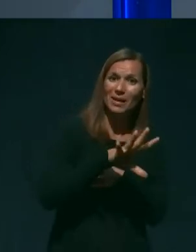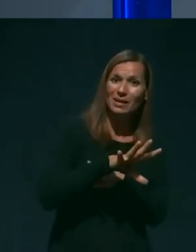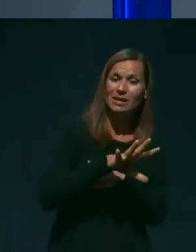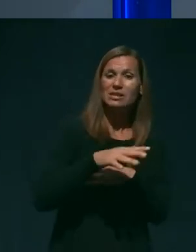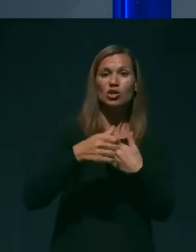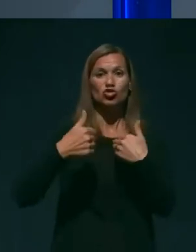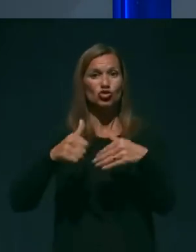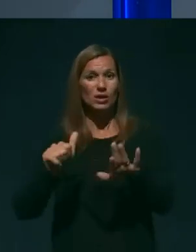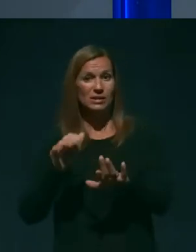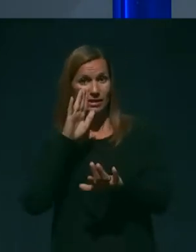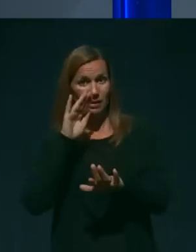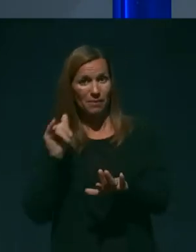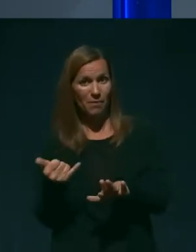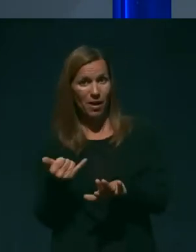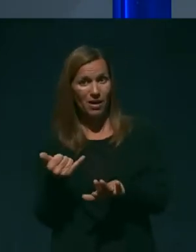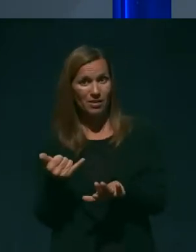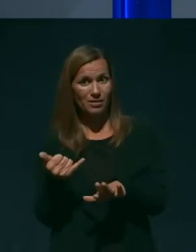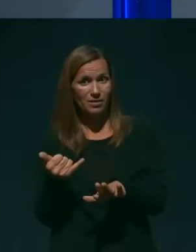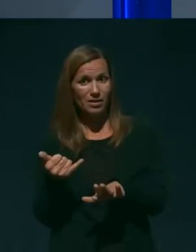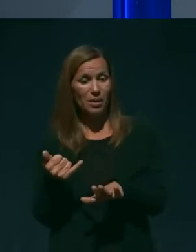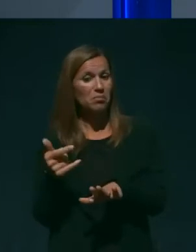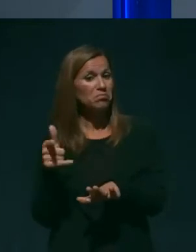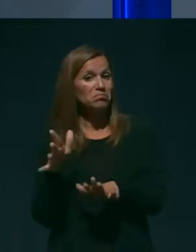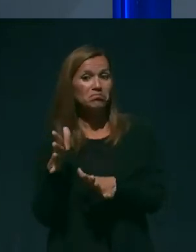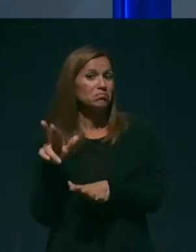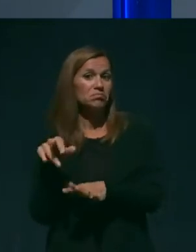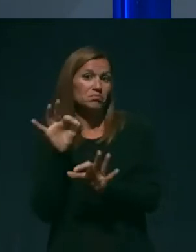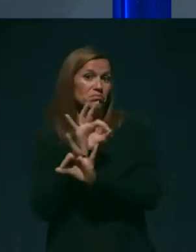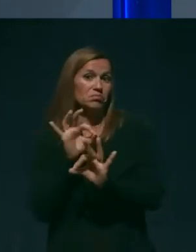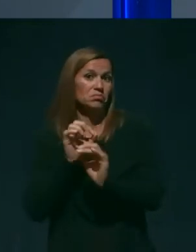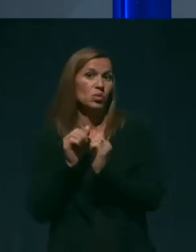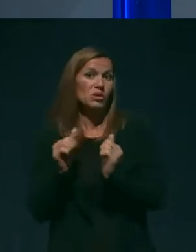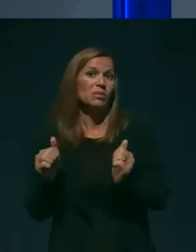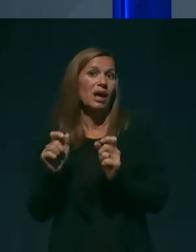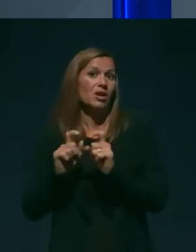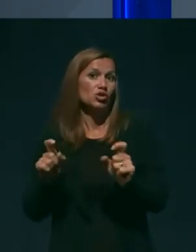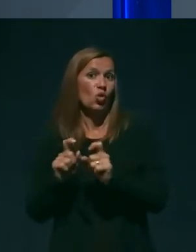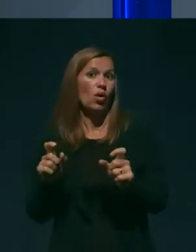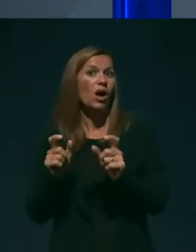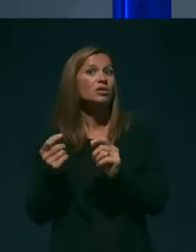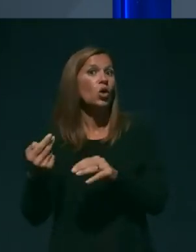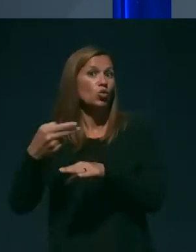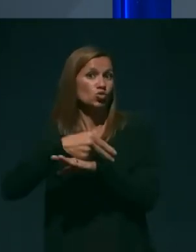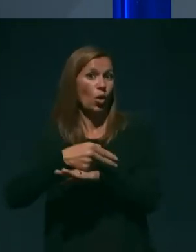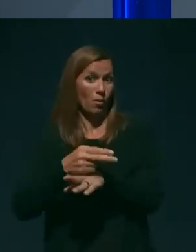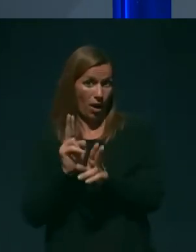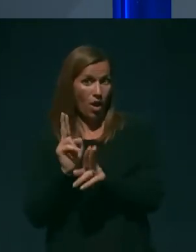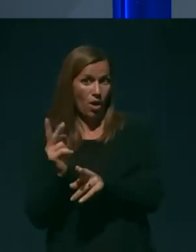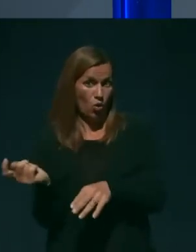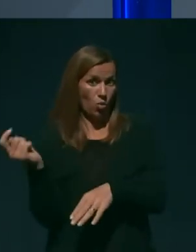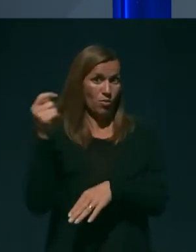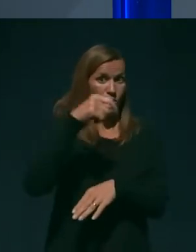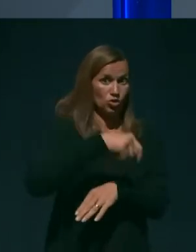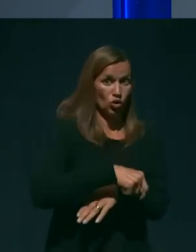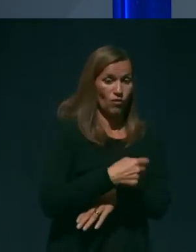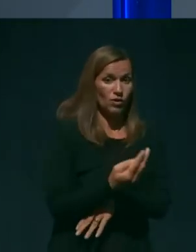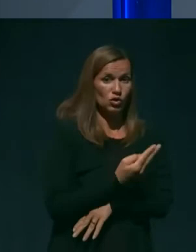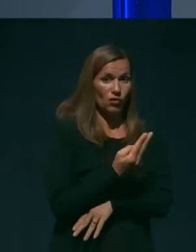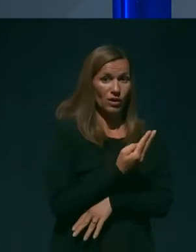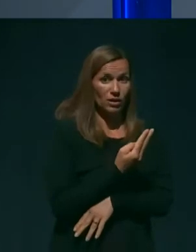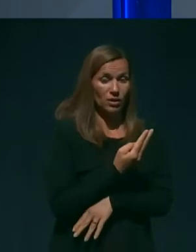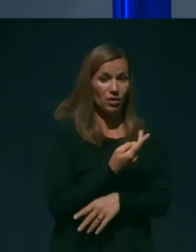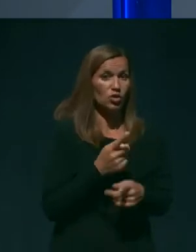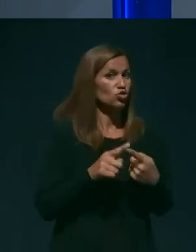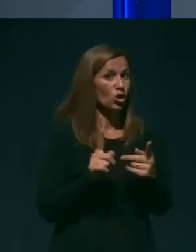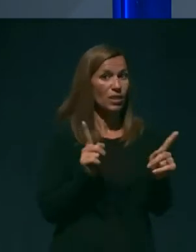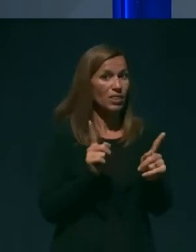maja in ni imel posebnega razloga za vstop, lahko vstopil v Slovenijo? Če ne, na kateri pravni